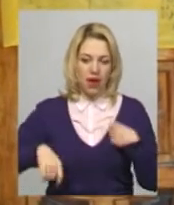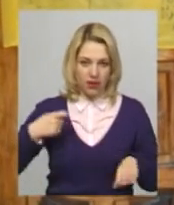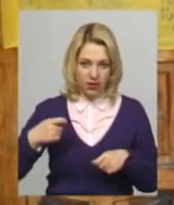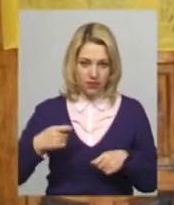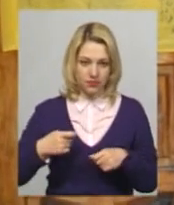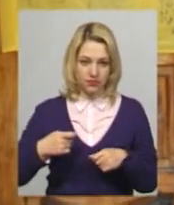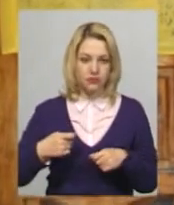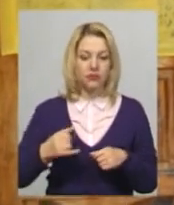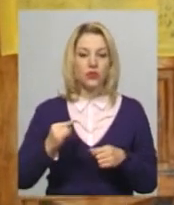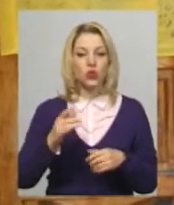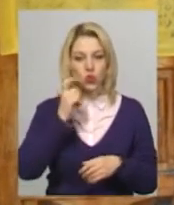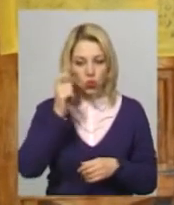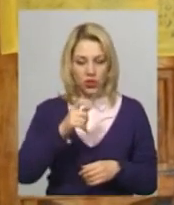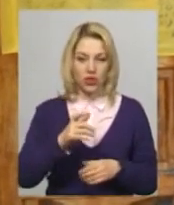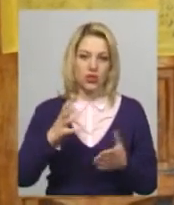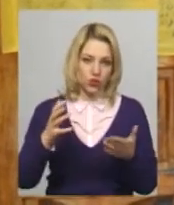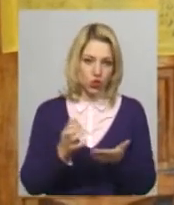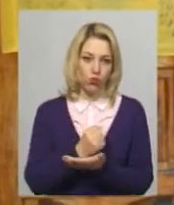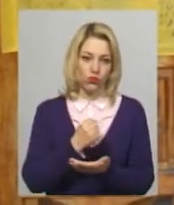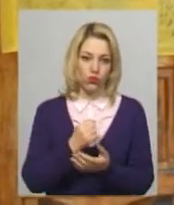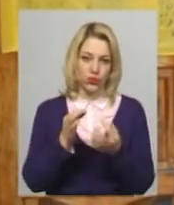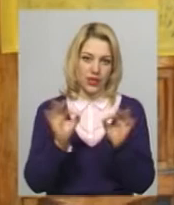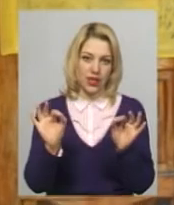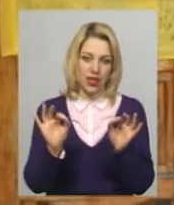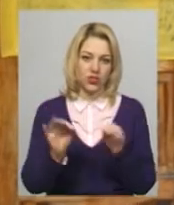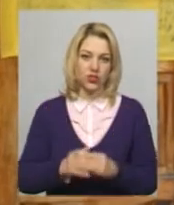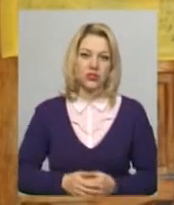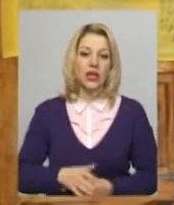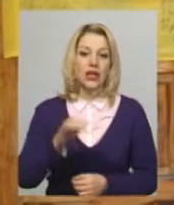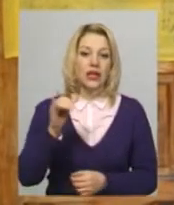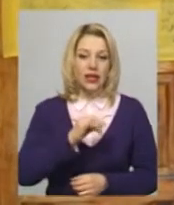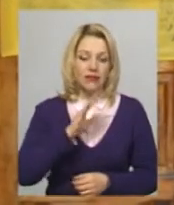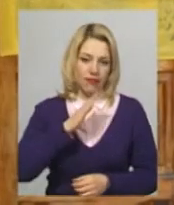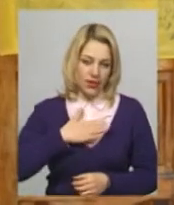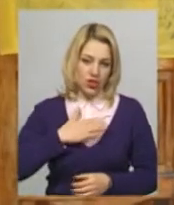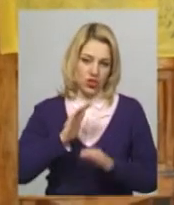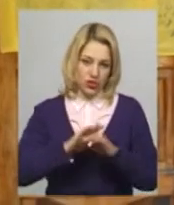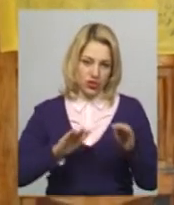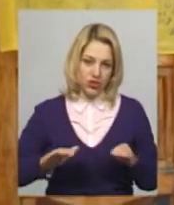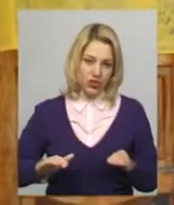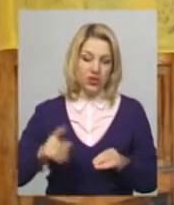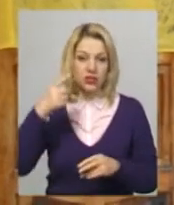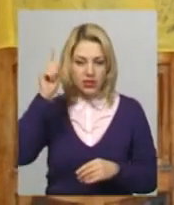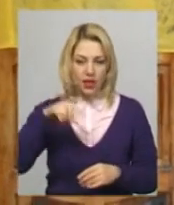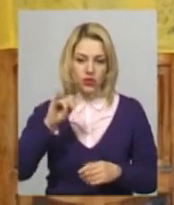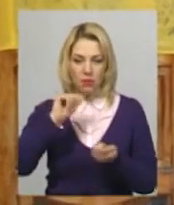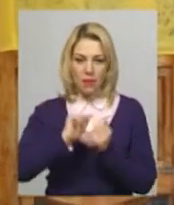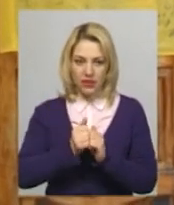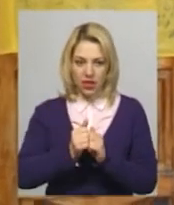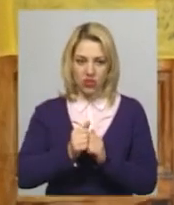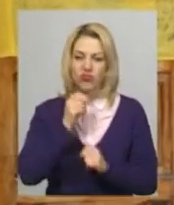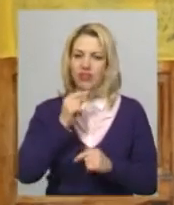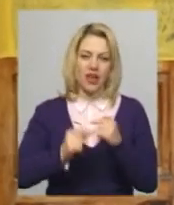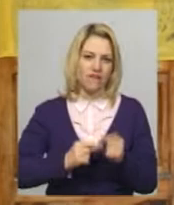що Україна таки здобуде незалежність. І наші діти, знаючи і пам'ятаючи на